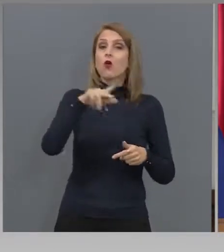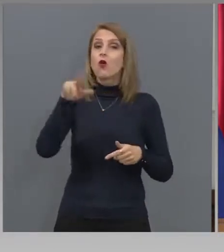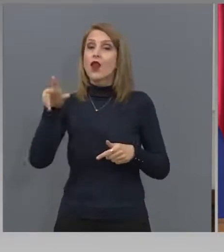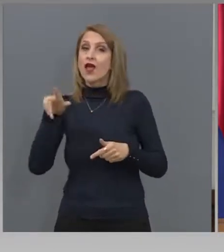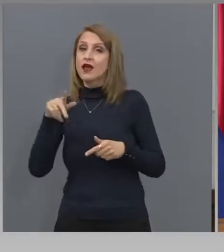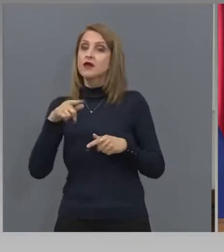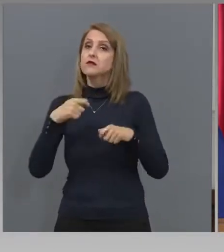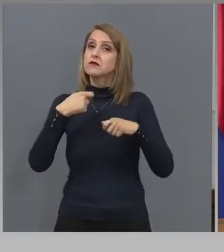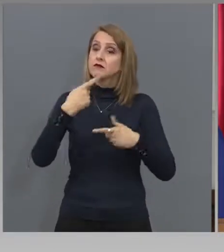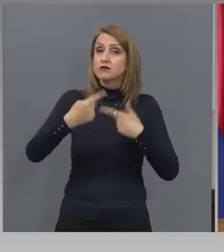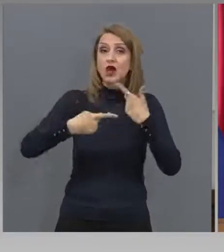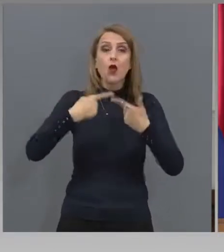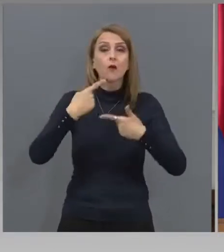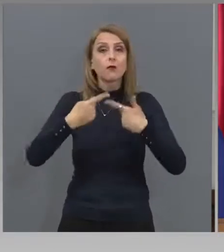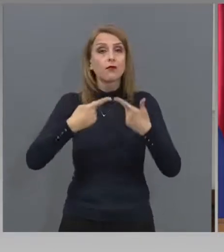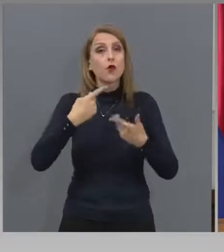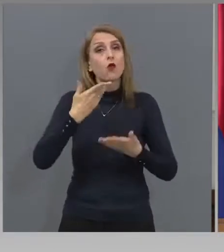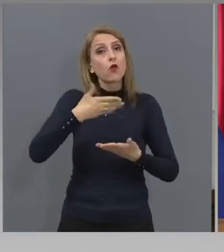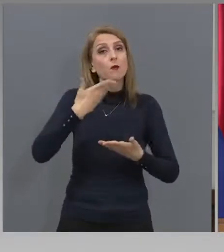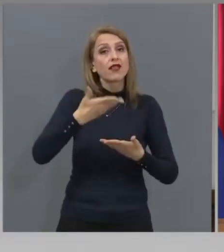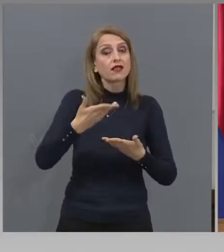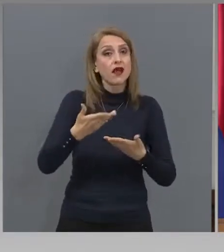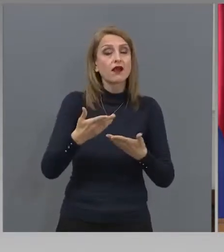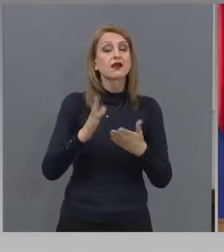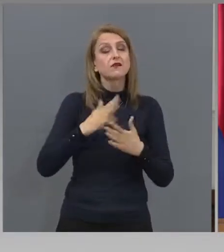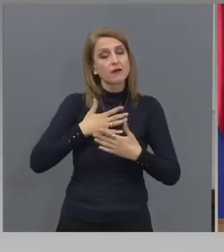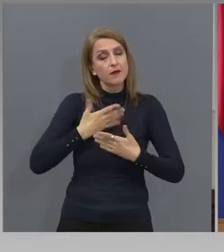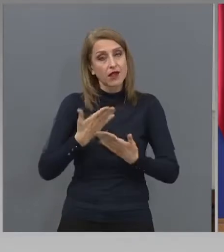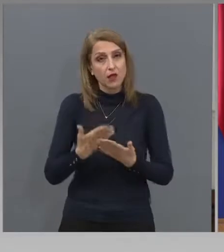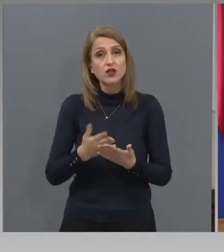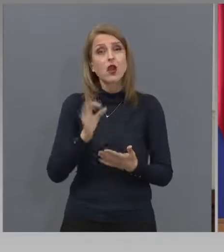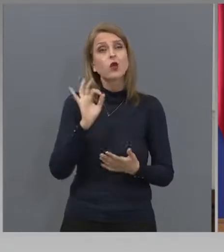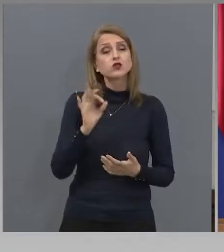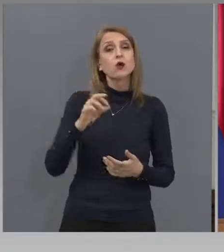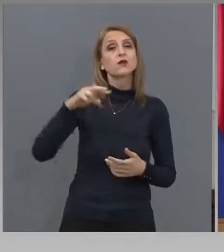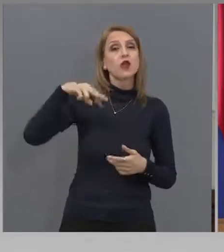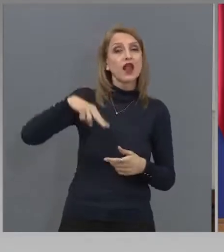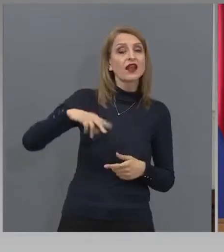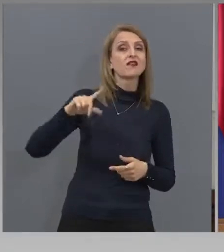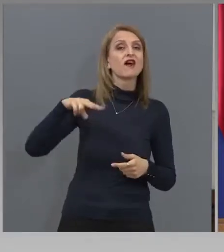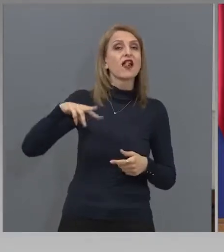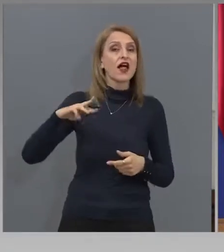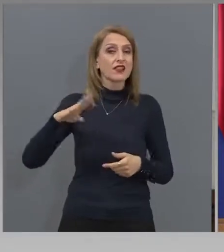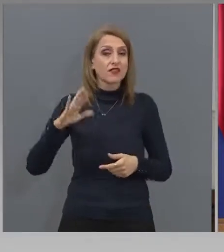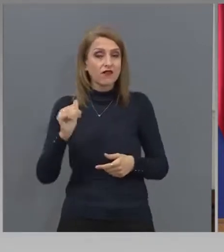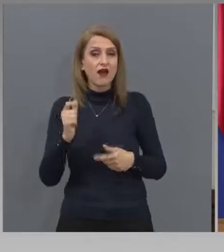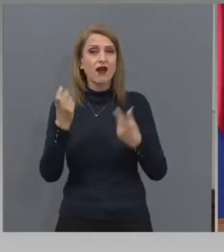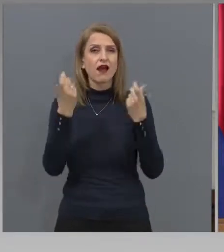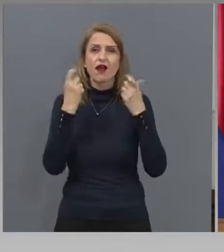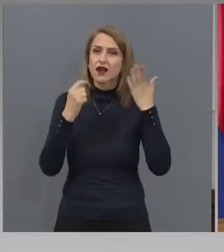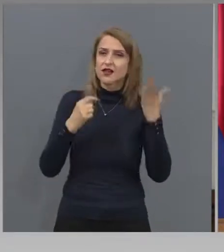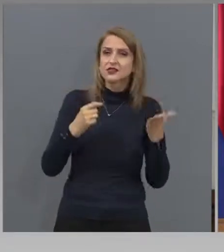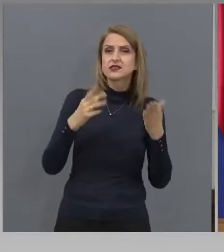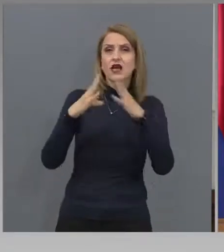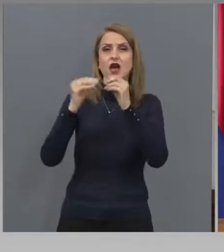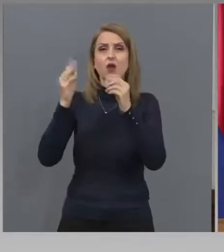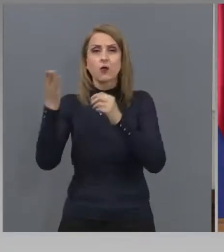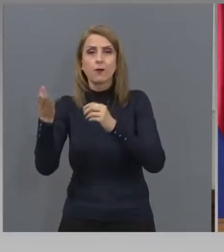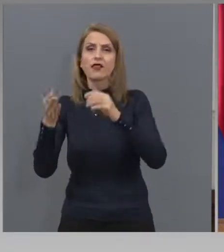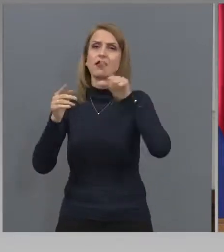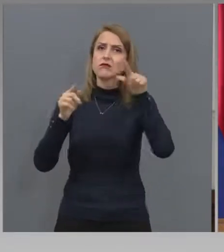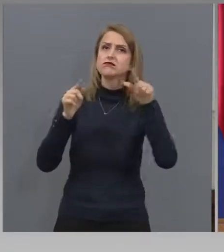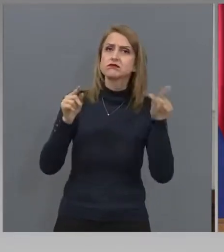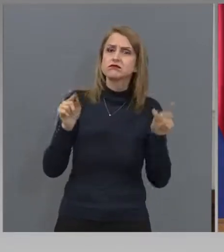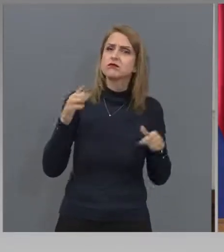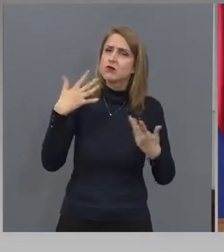благодаря, особено на колегите от Литва, Латва, Галатия, Гърция, Румъния и много други.